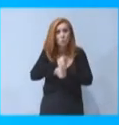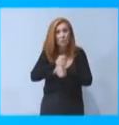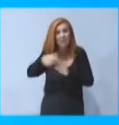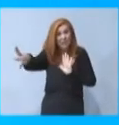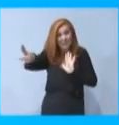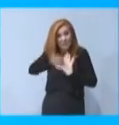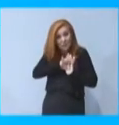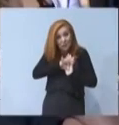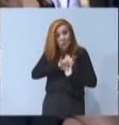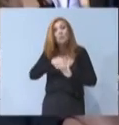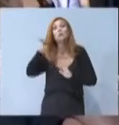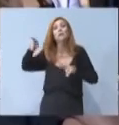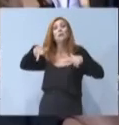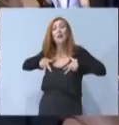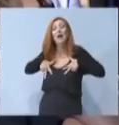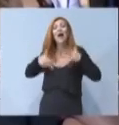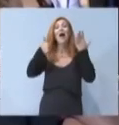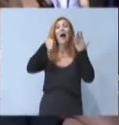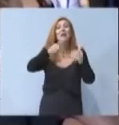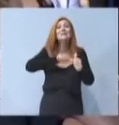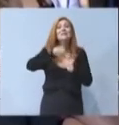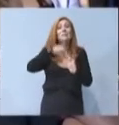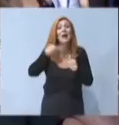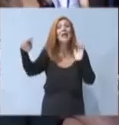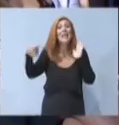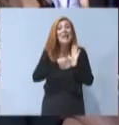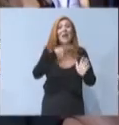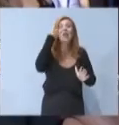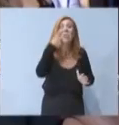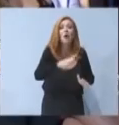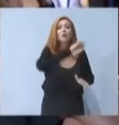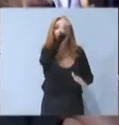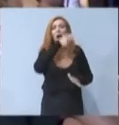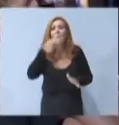από την Πολιτεία με έξι μήνες με 1.200 ευρώ.